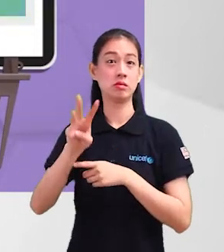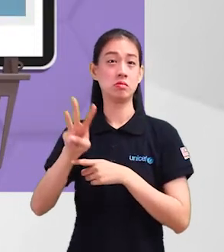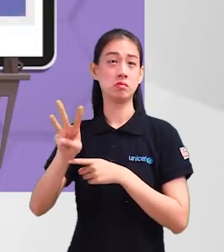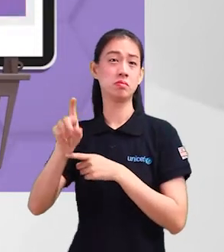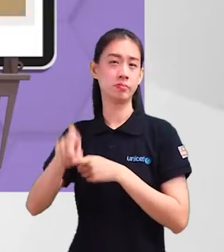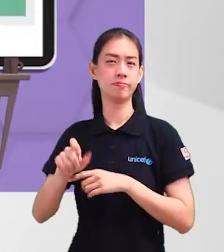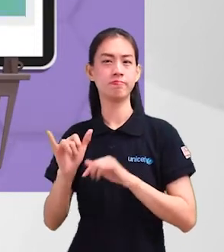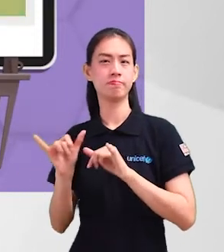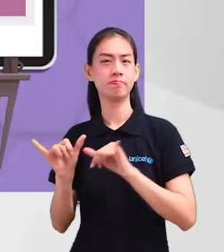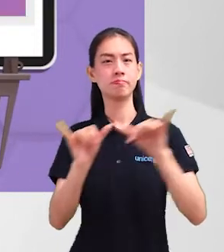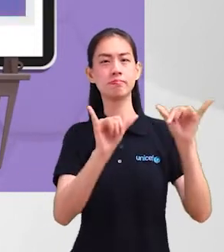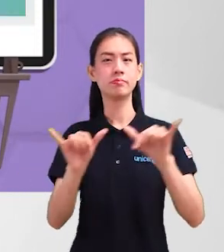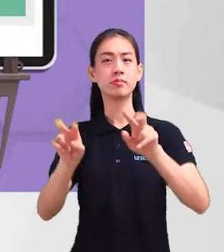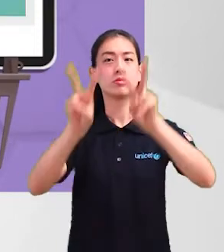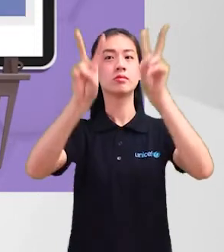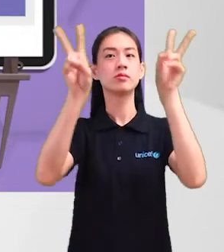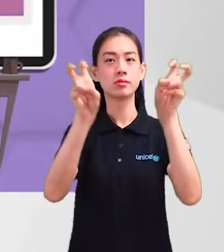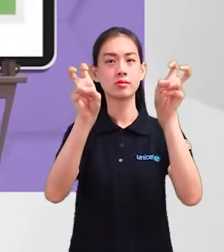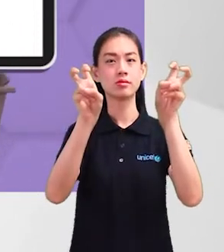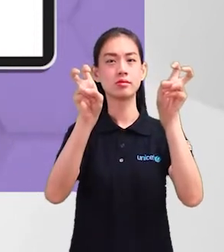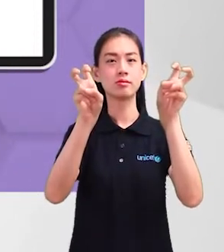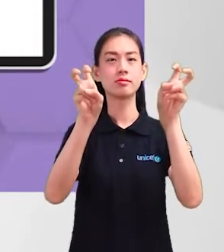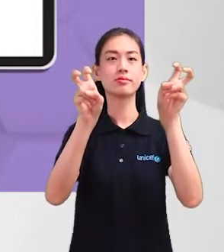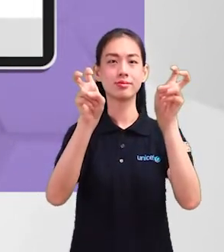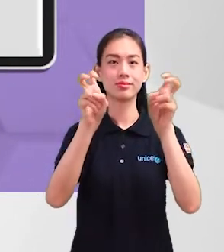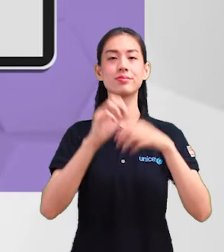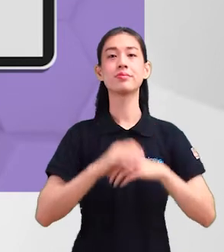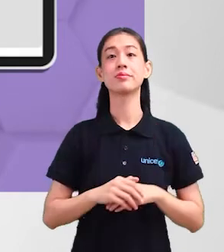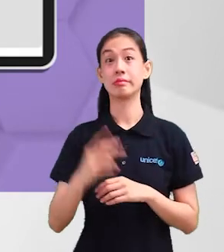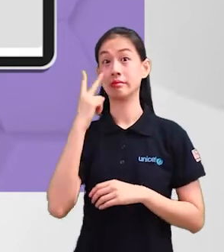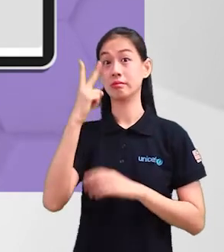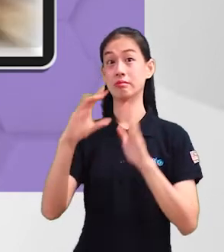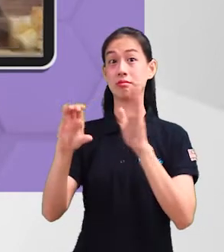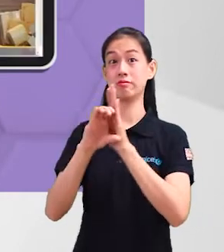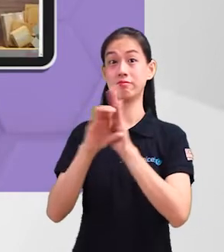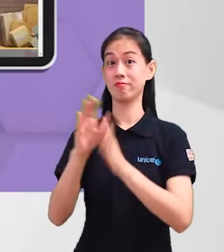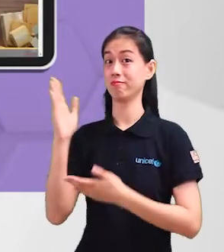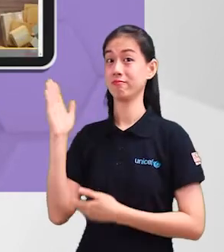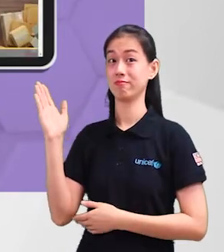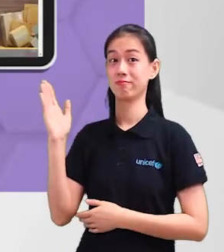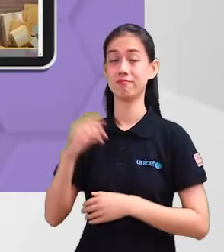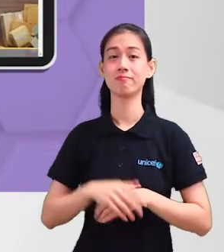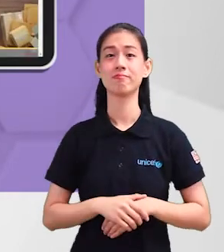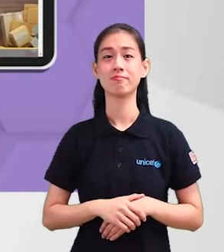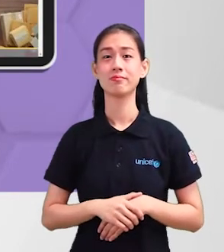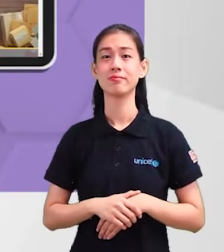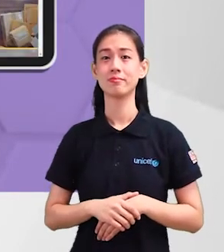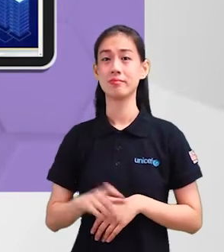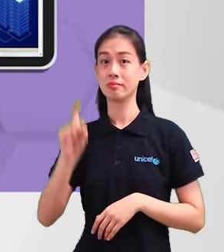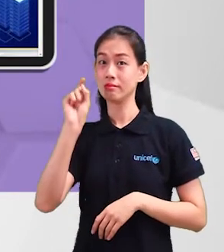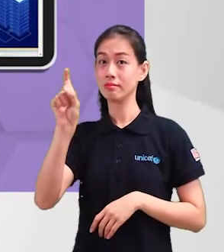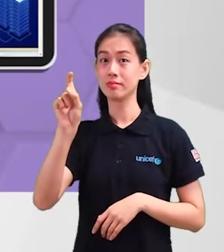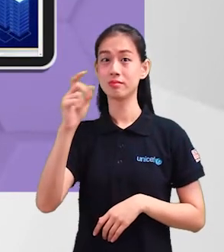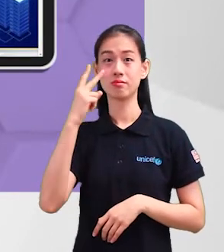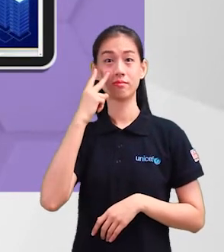mengikuti tema yang sama dengan halaman utama laman web tersebut. Seperti yang dilihat dalam contoh ini, dari halaman ke